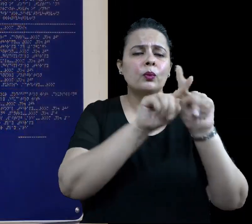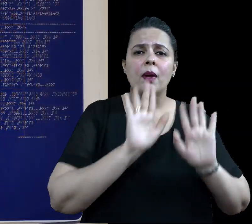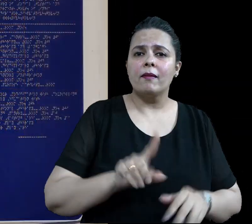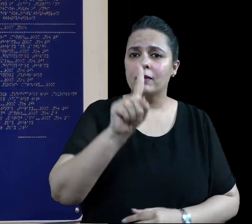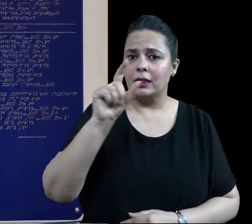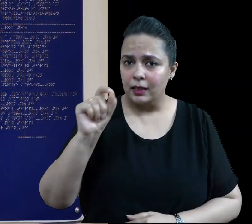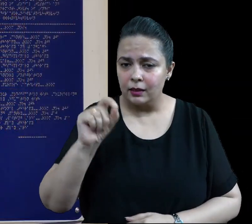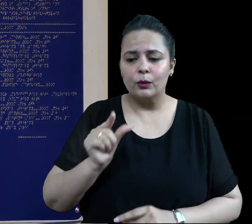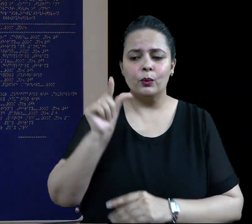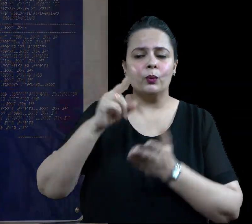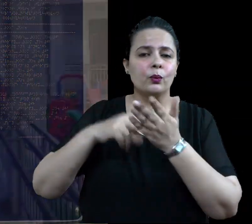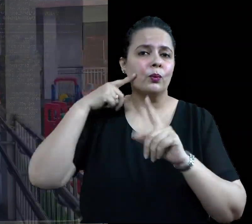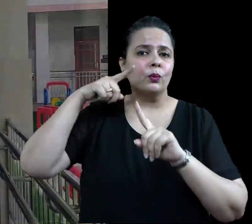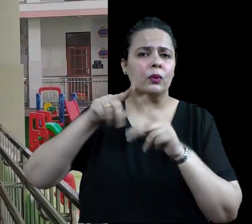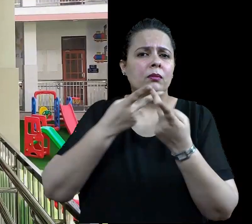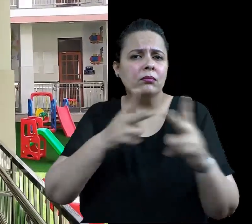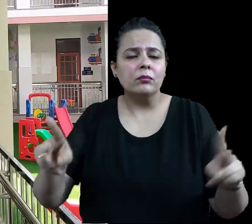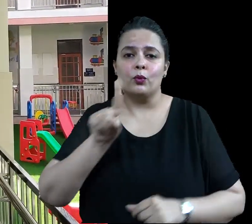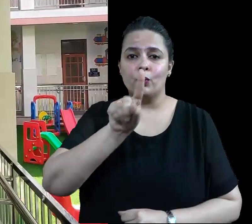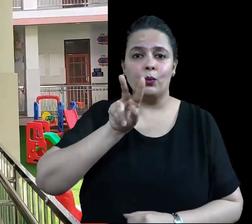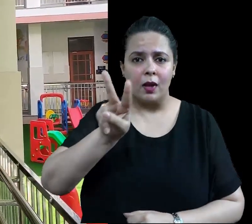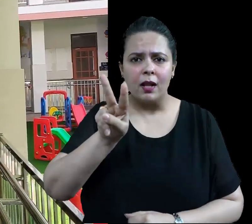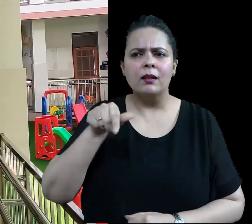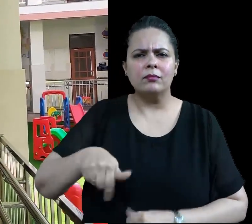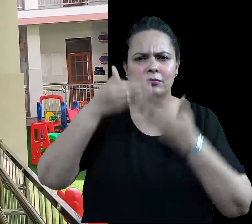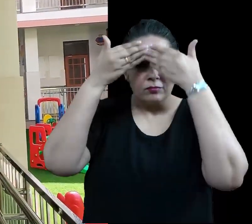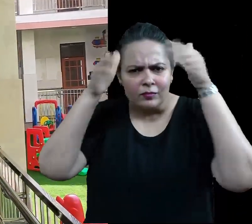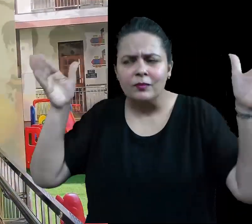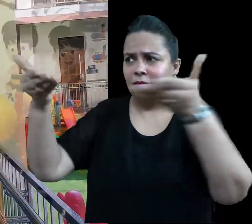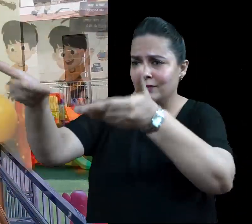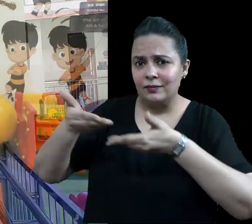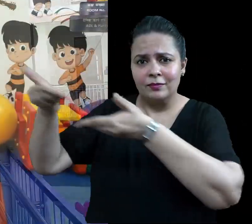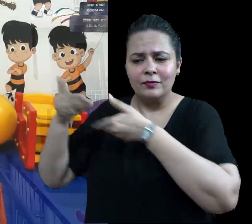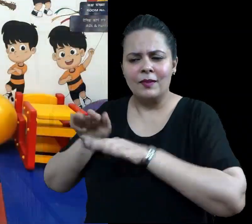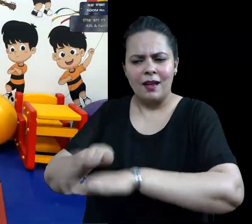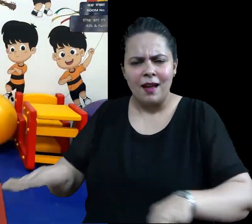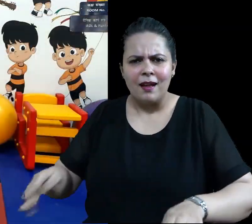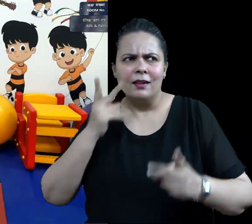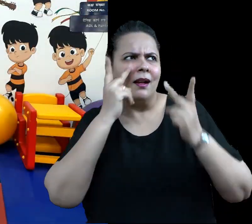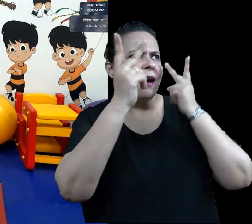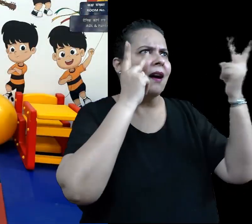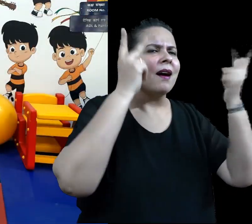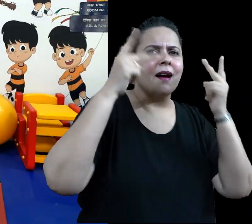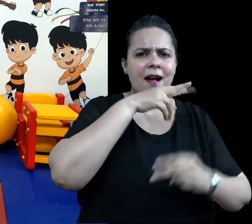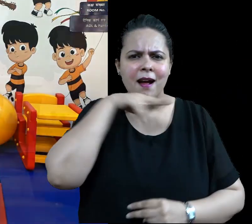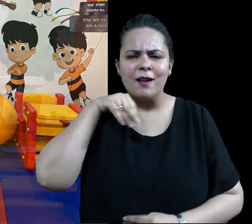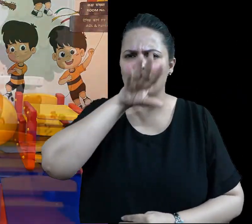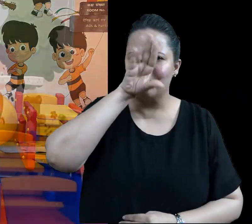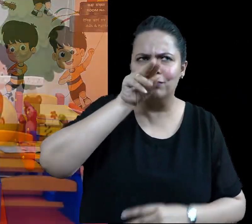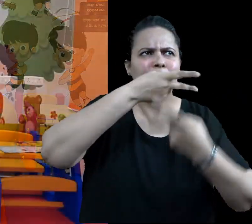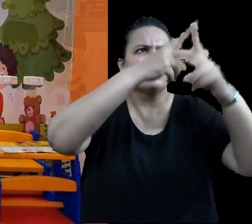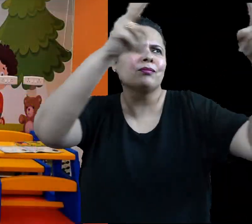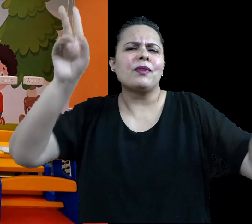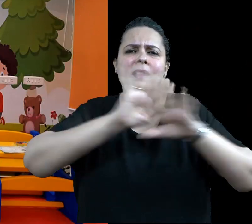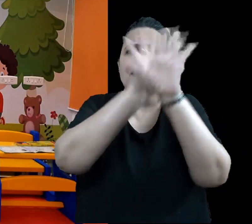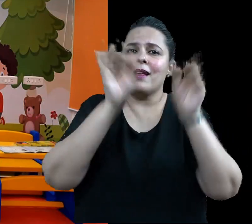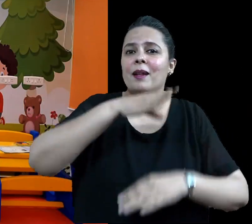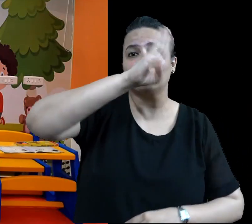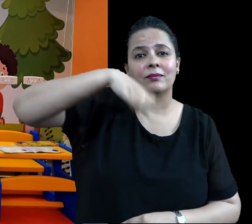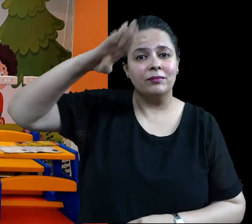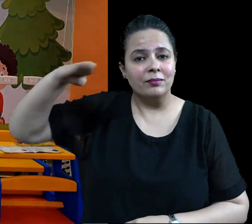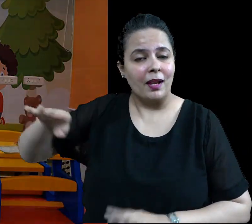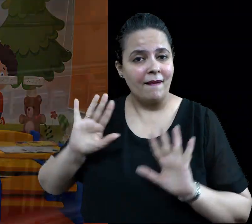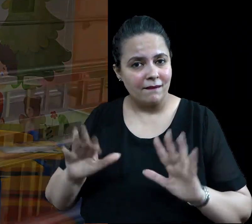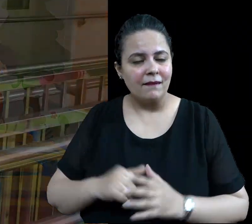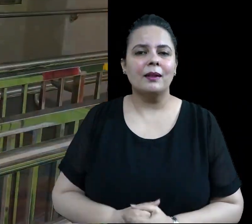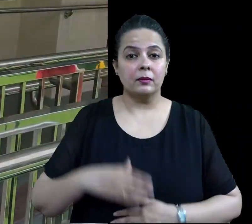इकाईया हैं। बच्चों को आकरशित और उलासित करने के लिए दीवारों को मनमोहक रंगों और डिजाइन से सजाया गया है। केंद्र